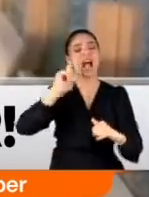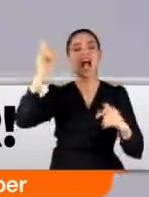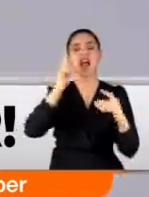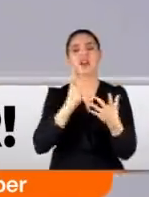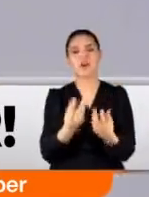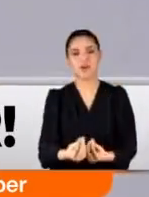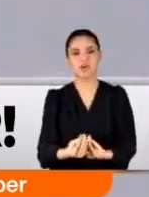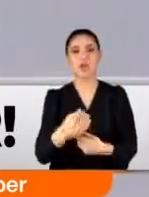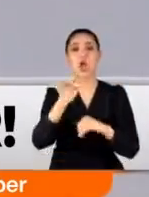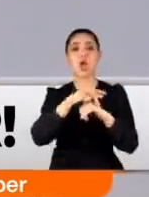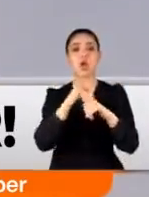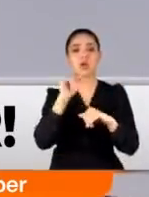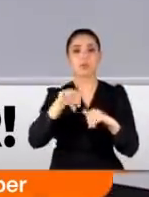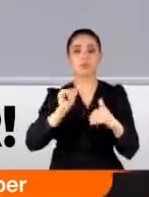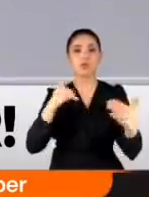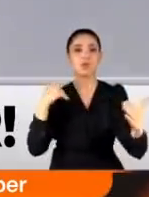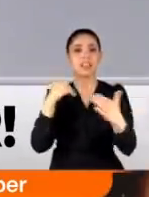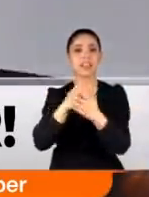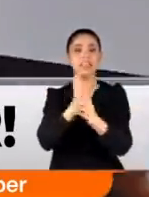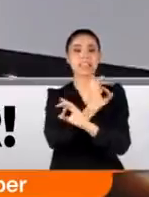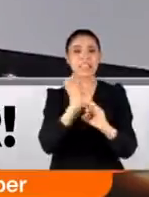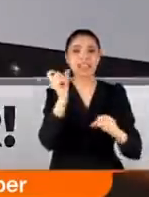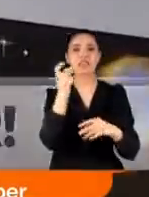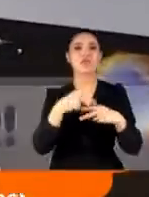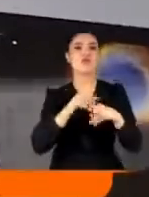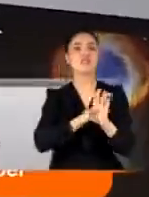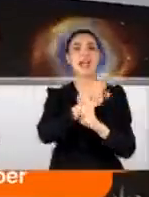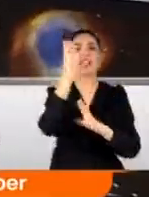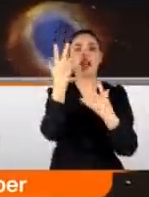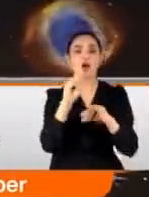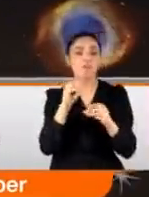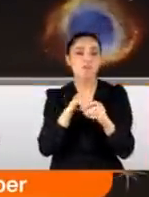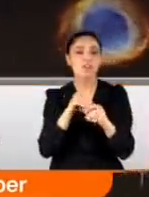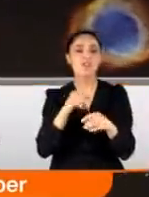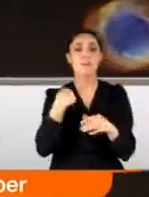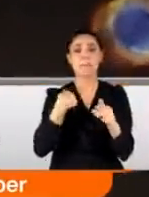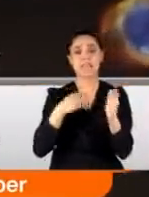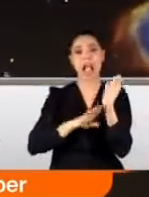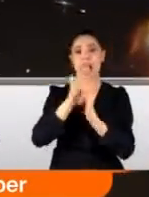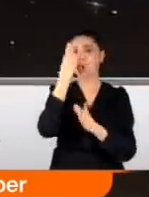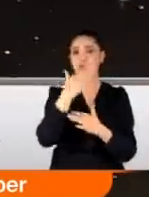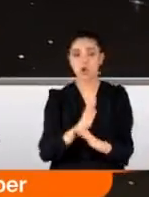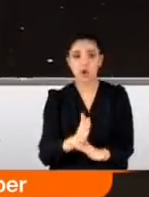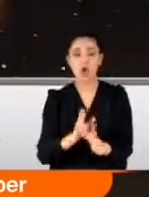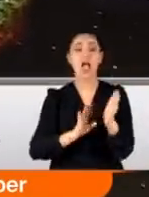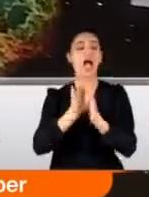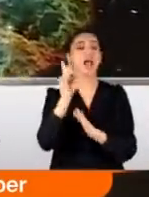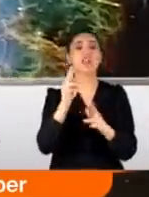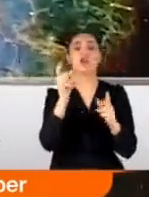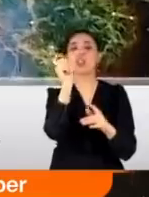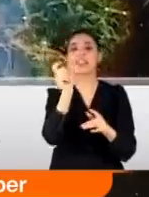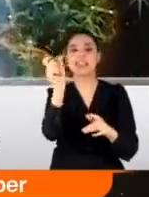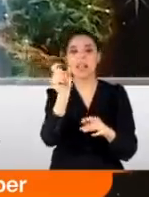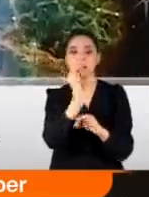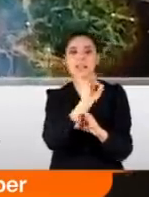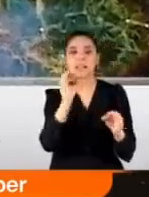uğurlu olsun. Ülkemizden bugüne kadar hiç uzaya giden olmadığı için bizde astronot yok. Hatta astronot sözcüğünün Türkçe